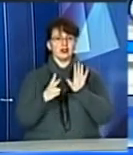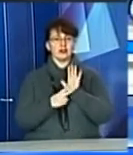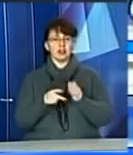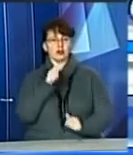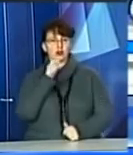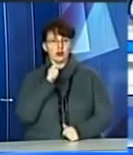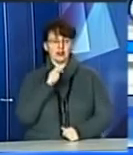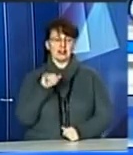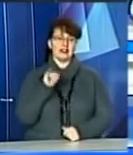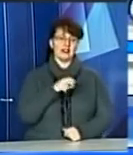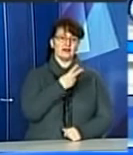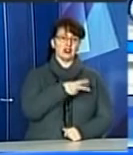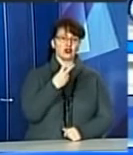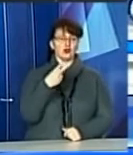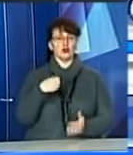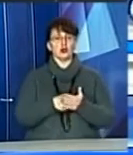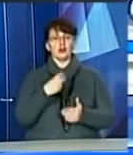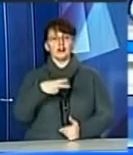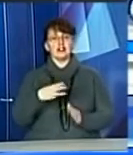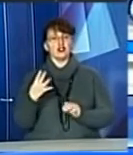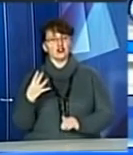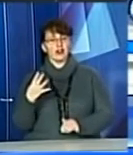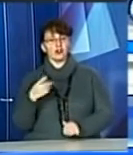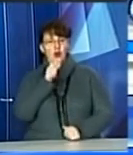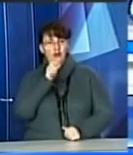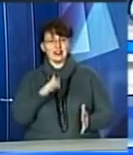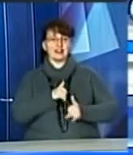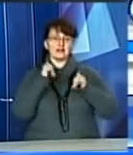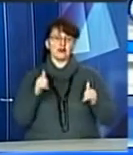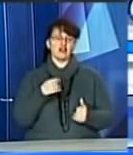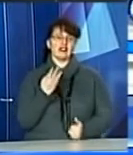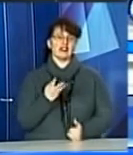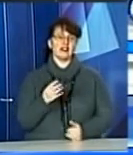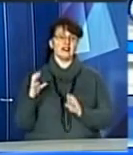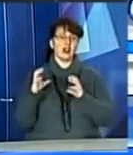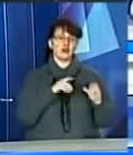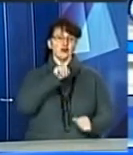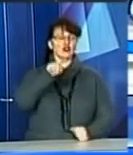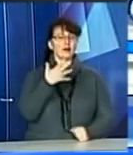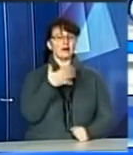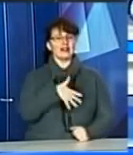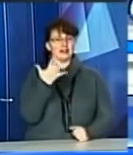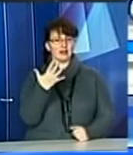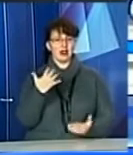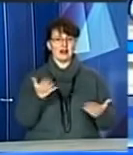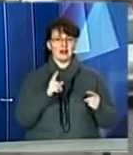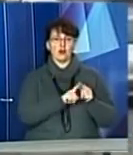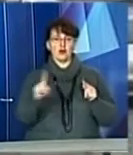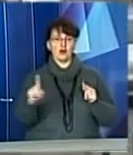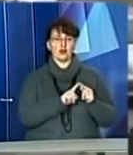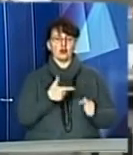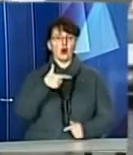квітня та з 22 до 24 збільшать кількість автобусів на маршруті номер 55, який курсує до